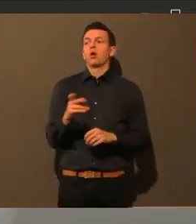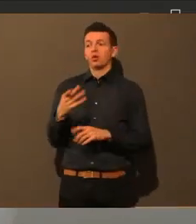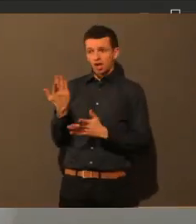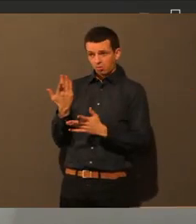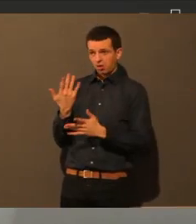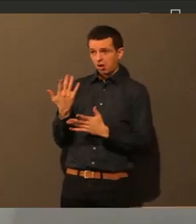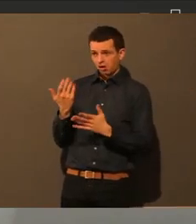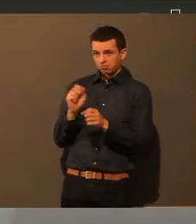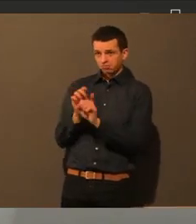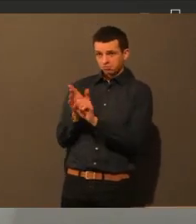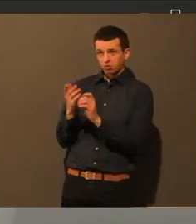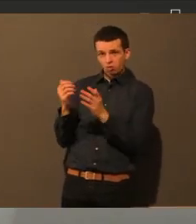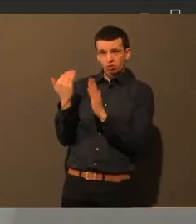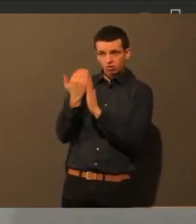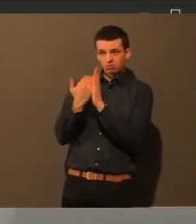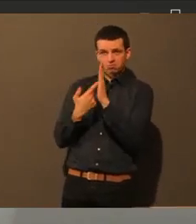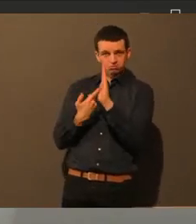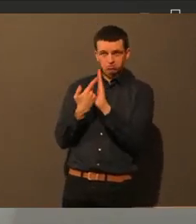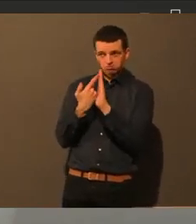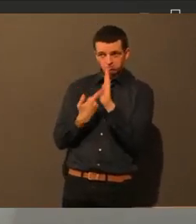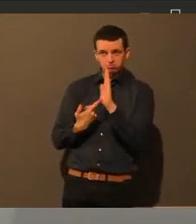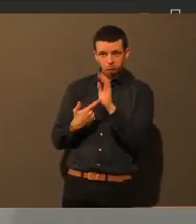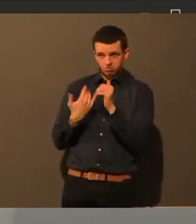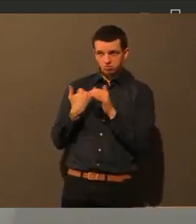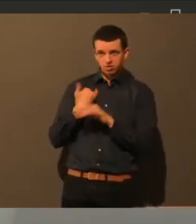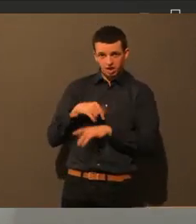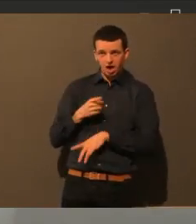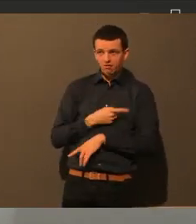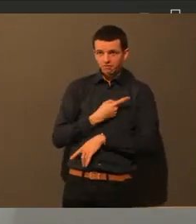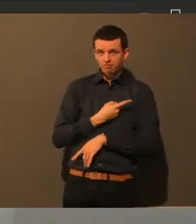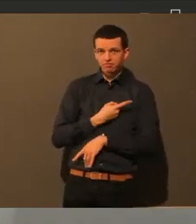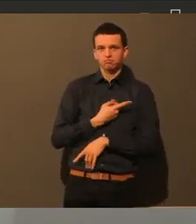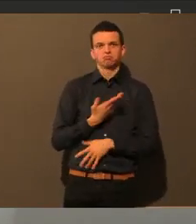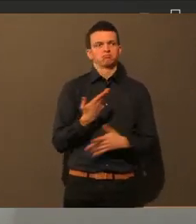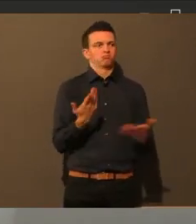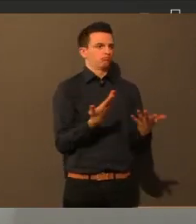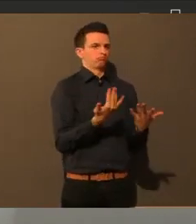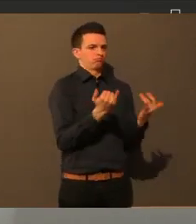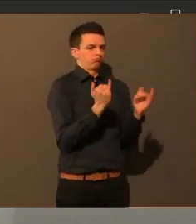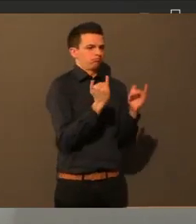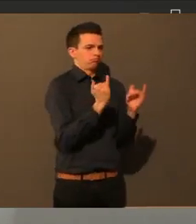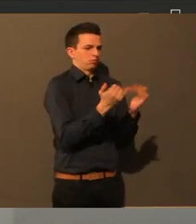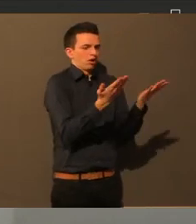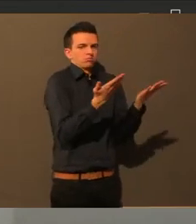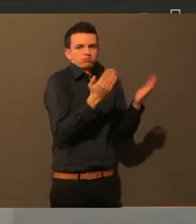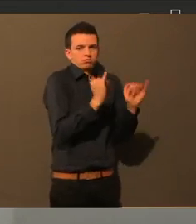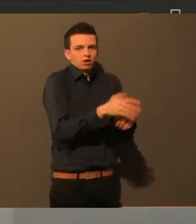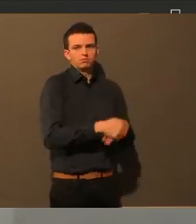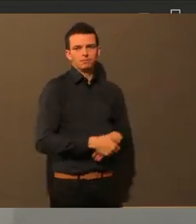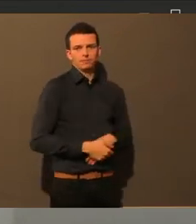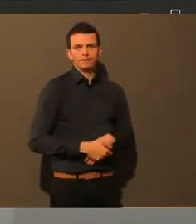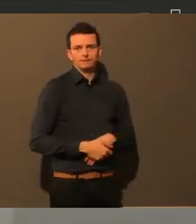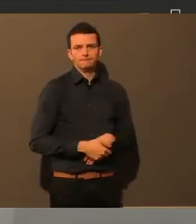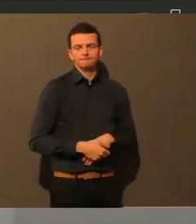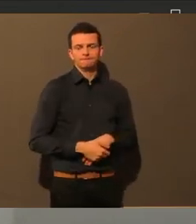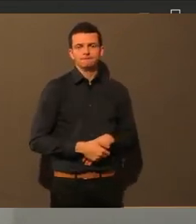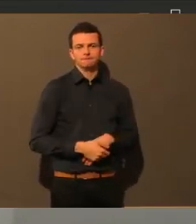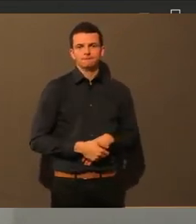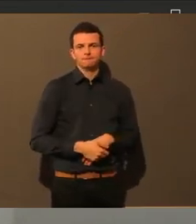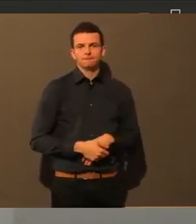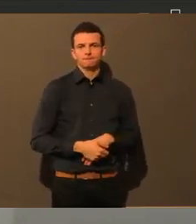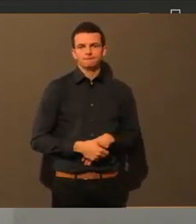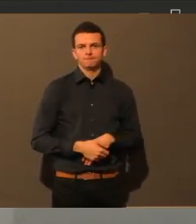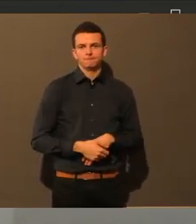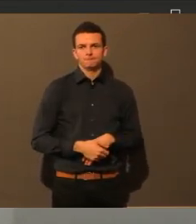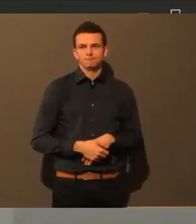Ja. mir würde jetzt nichts einfallen, mir würde jetzt nichts einfallen, warum es nicht Corona-konform wäre. Okay. Ja,